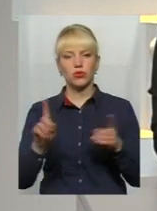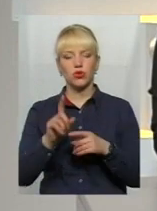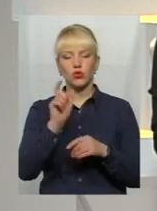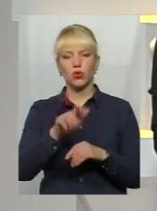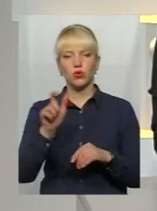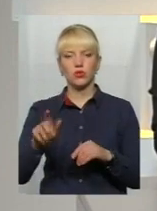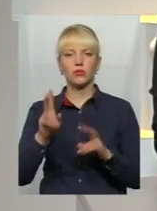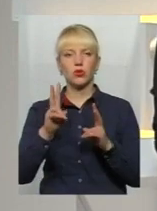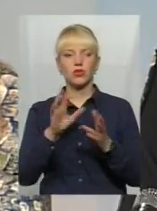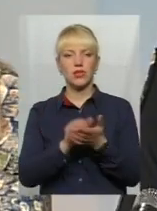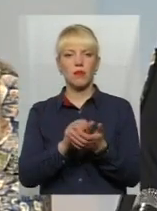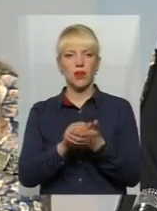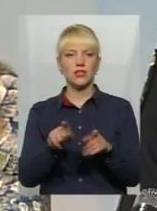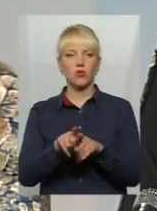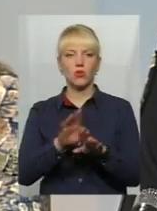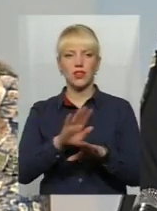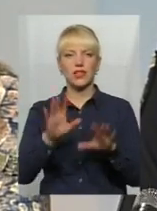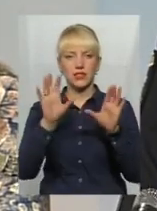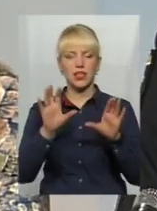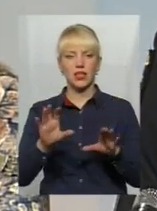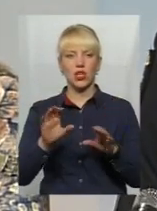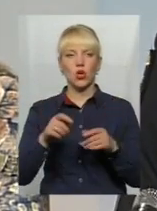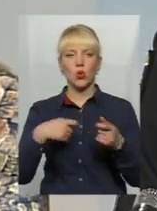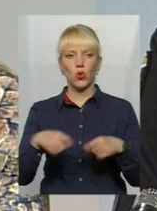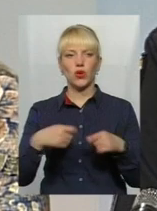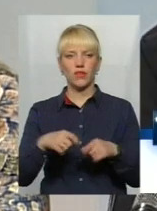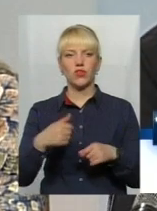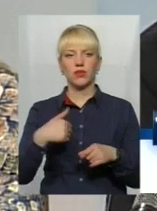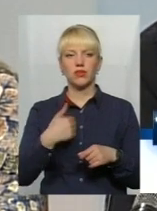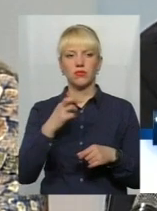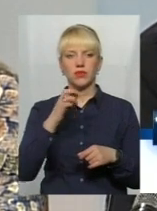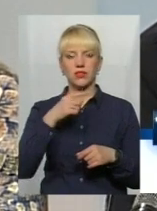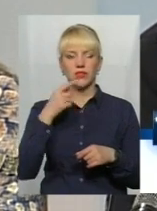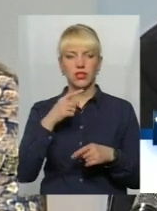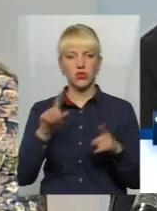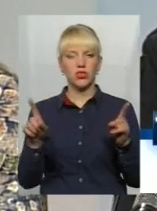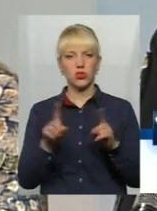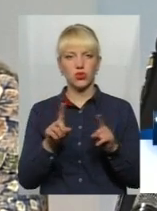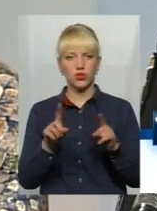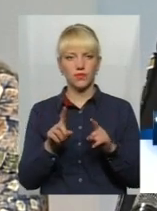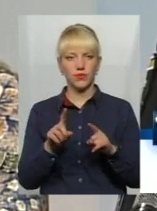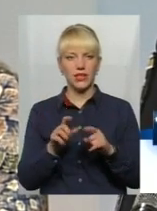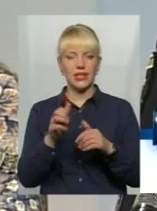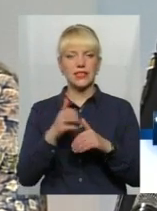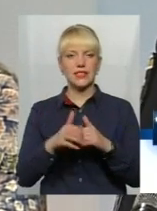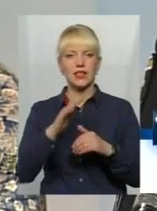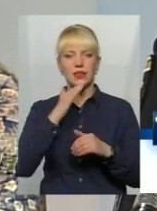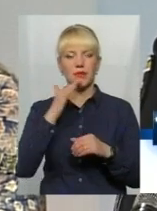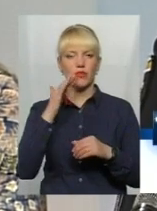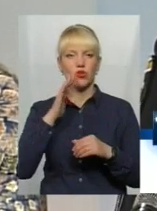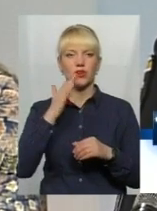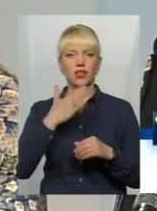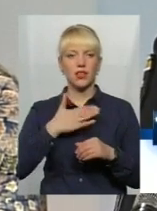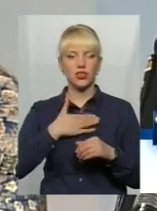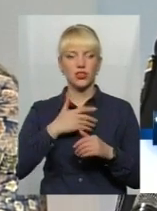займаються такою несанкціонованою торгівлею, я би хотів зауважити на тім, що серед багатьох наших